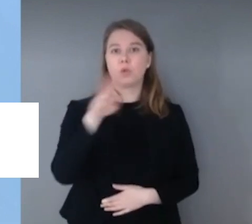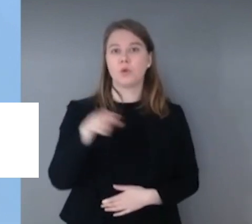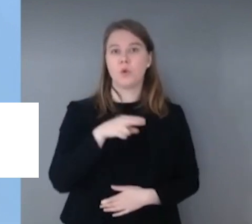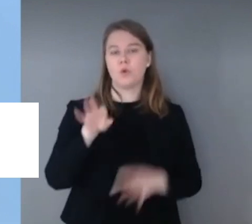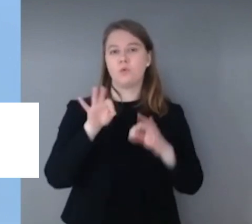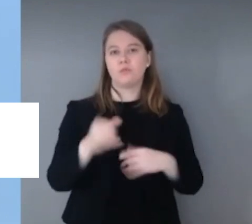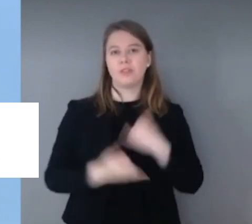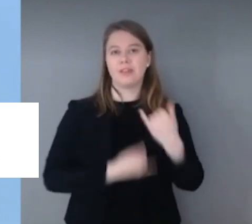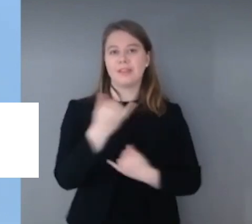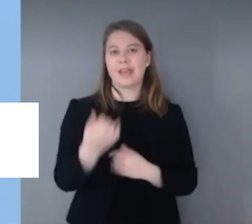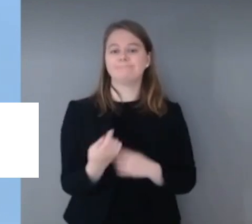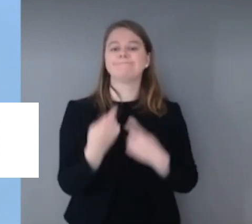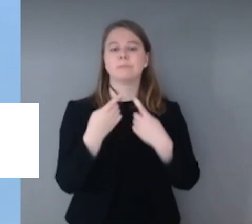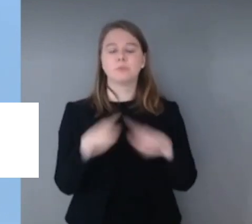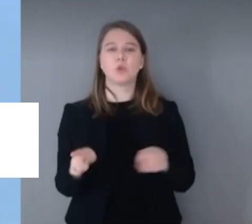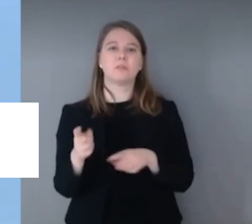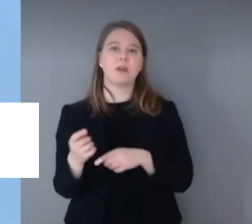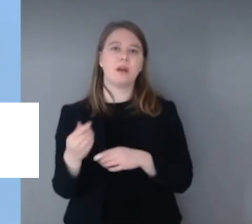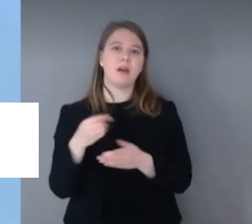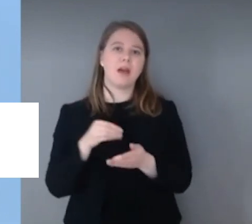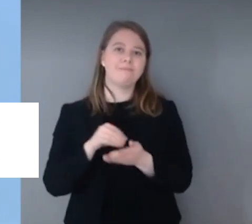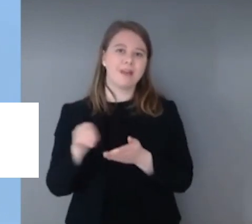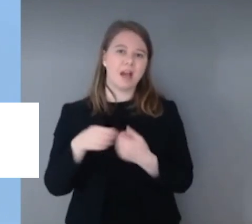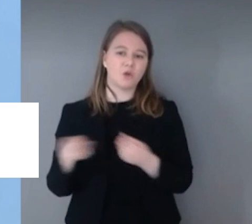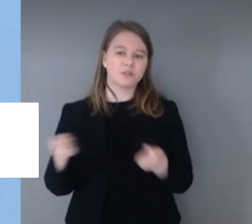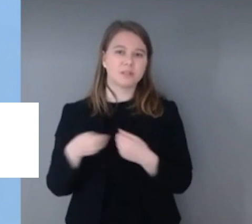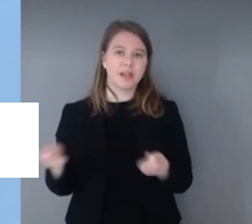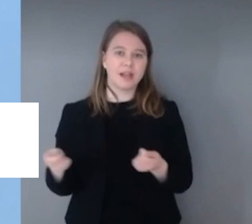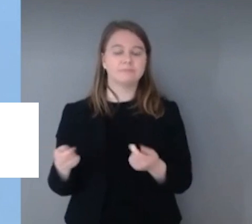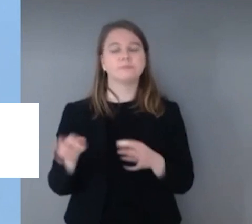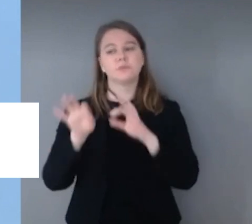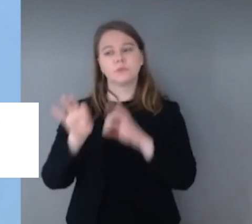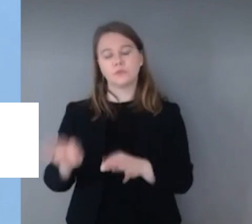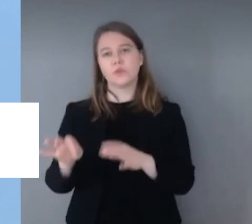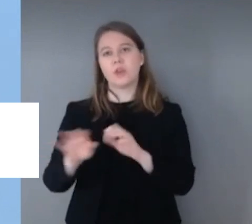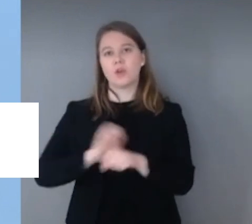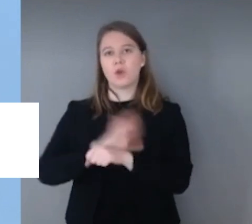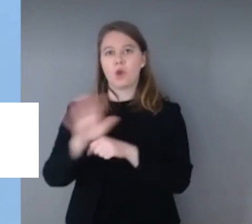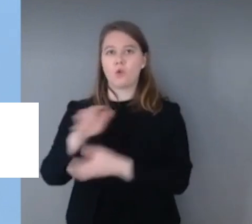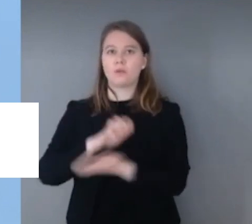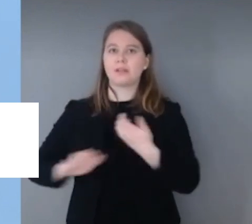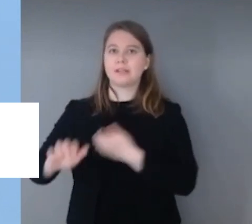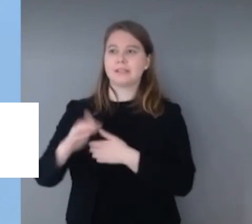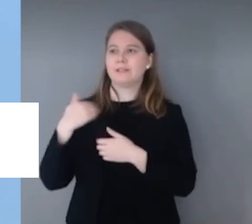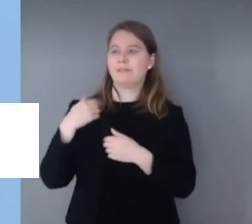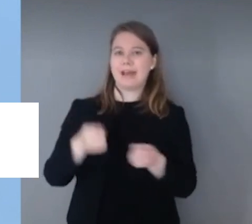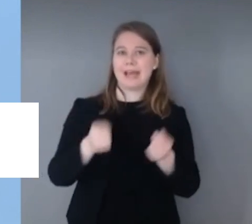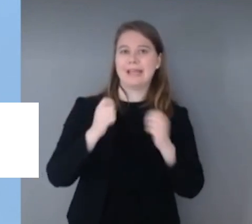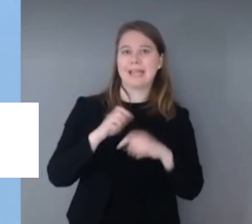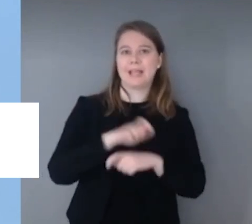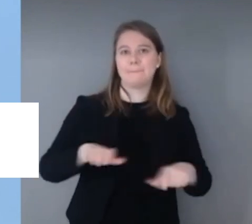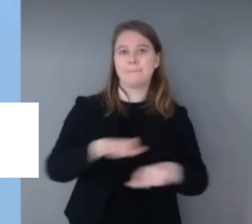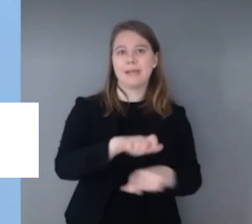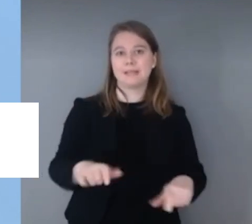Sonderausgaben zur Verfügung gestellt, um der Covid-Krise adäquat zu begegnen. Auf Antrag von Kollegin Breitner musste